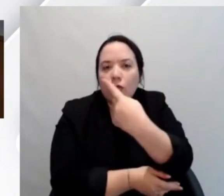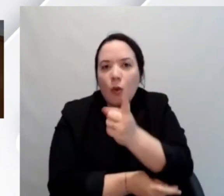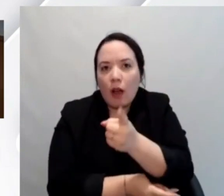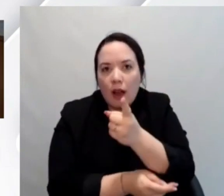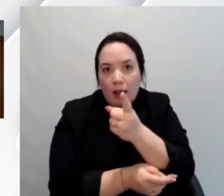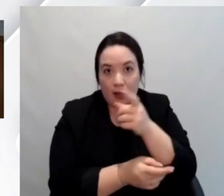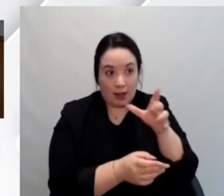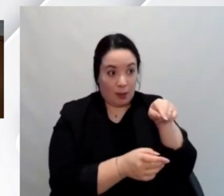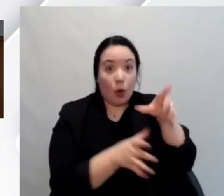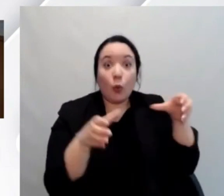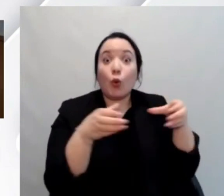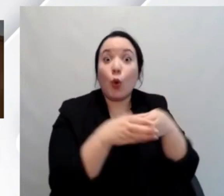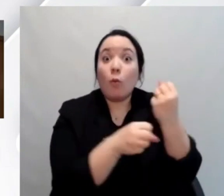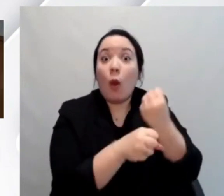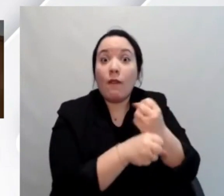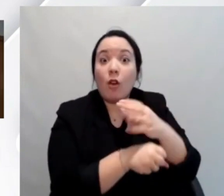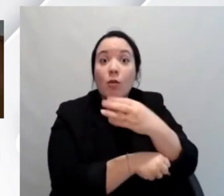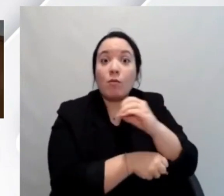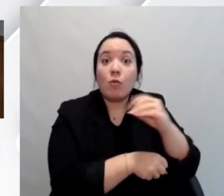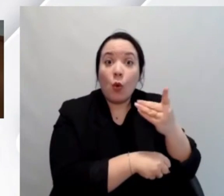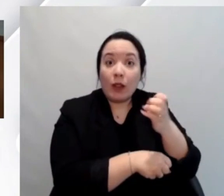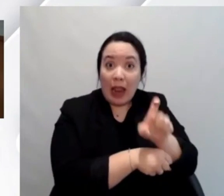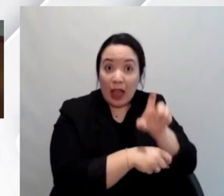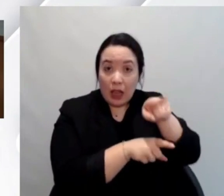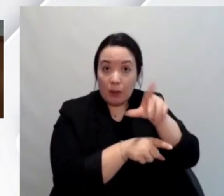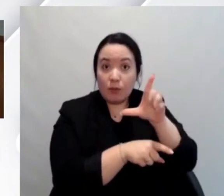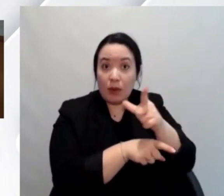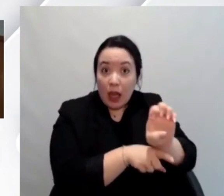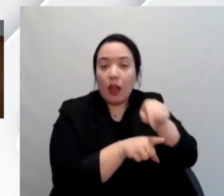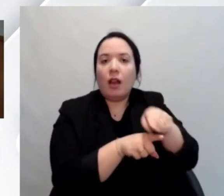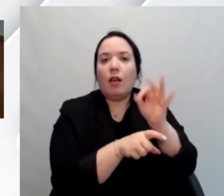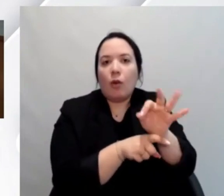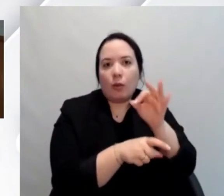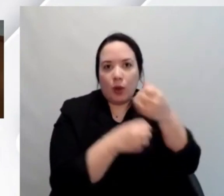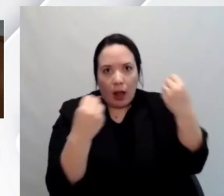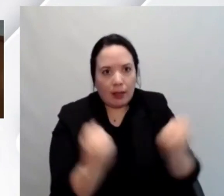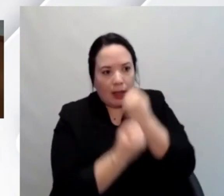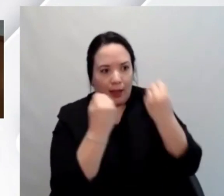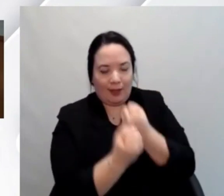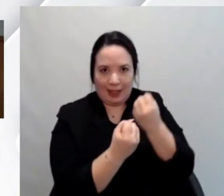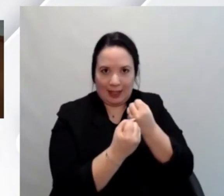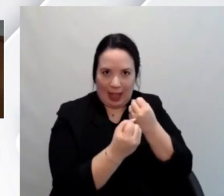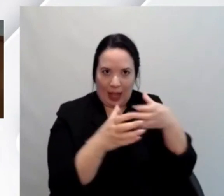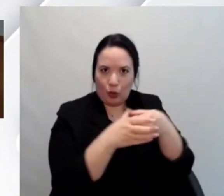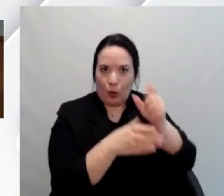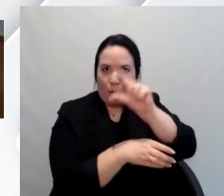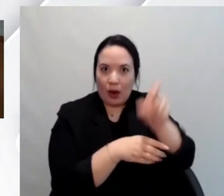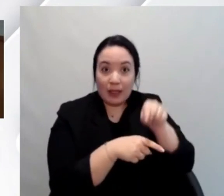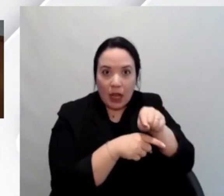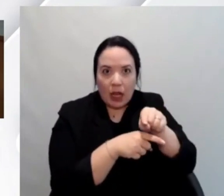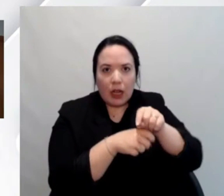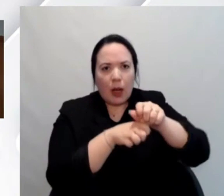comunità di Moodle, a partire da quella attività che venne appunto promossa dalla comunità italiana, ha introdotto l